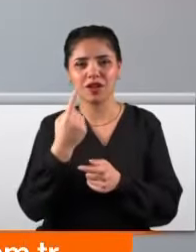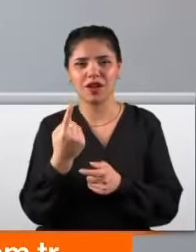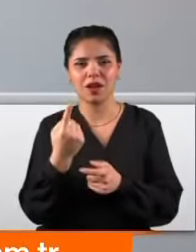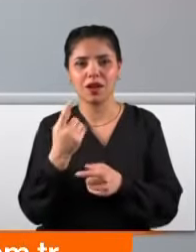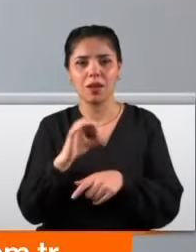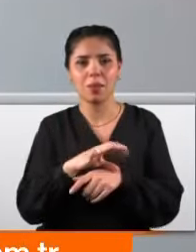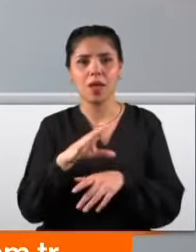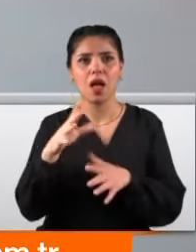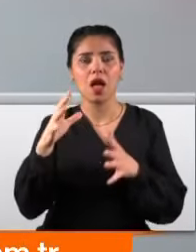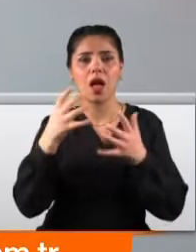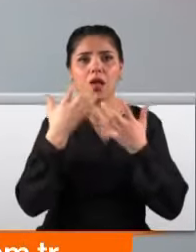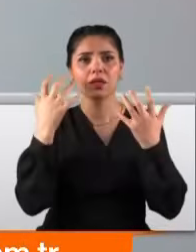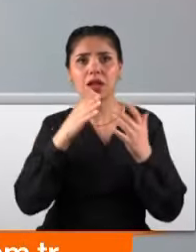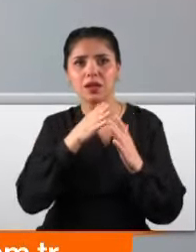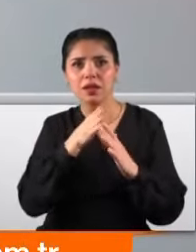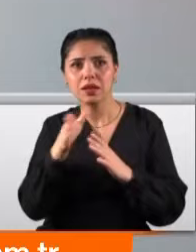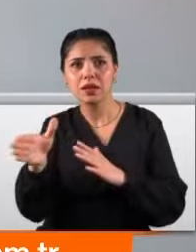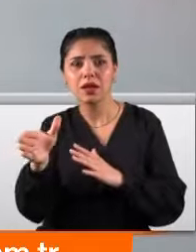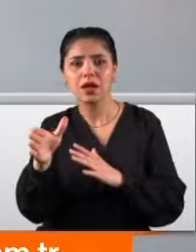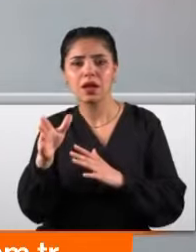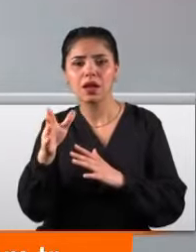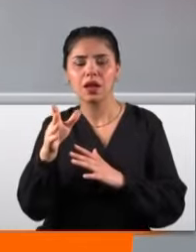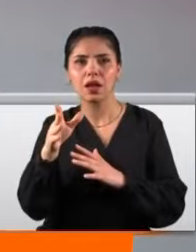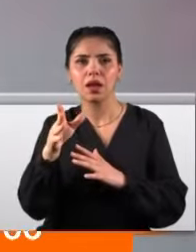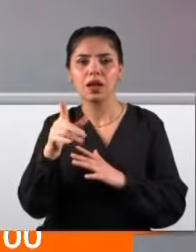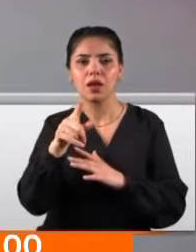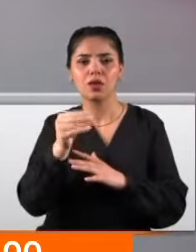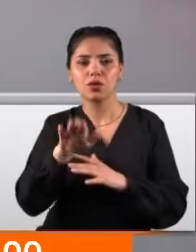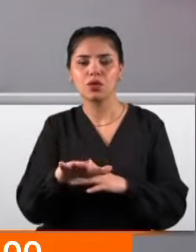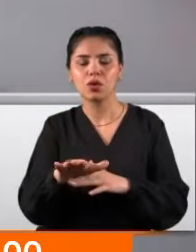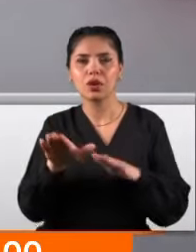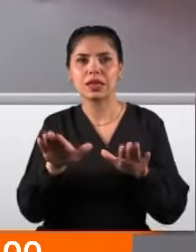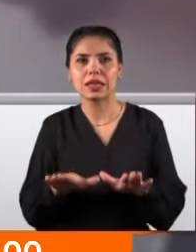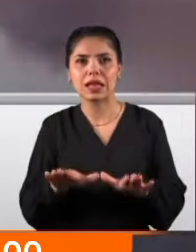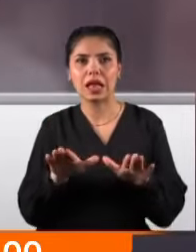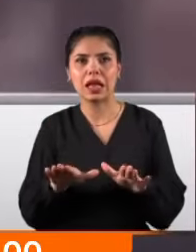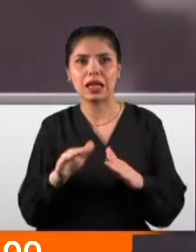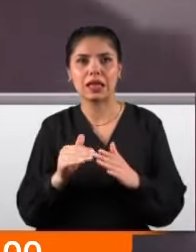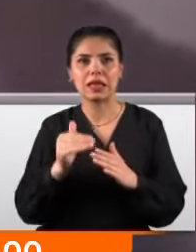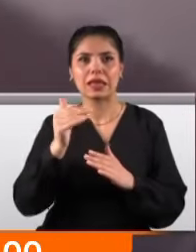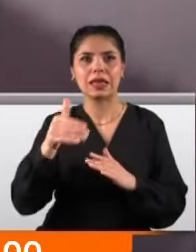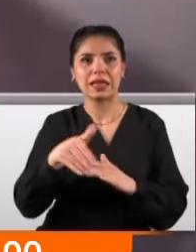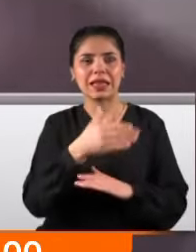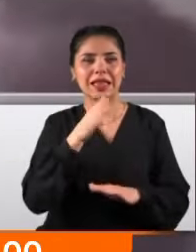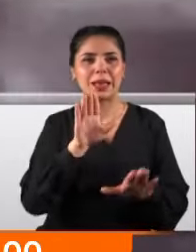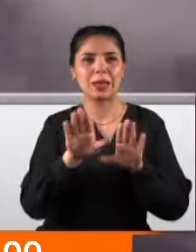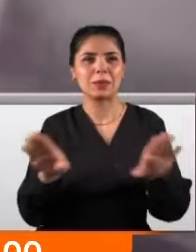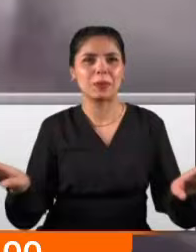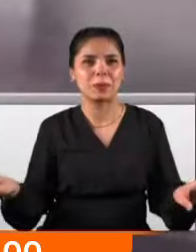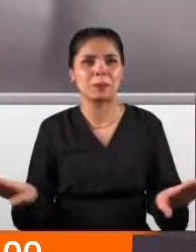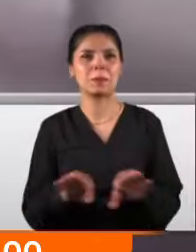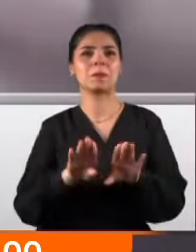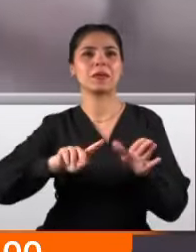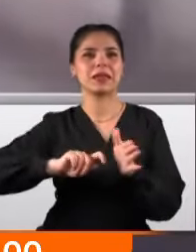içeri giren leoparı görünce akıllara durgunluk veren bir sakinliğe imza attı. Dışarı çıktı ve kapıyı böyle kapattı.